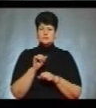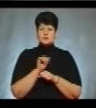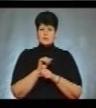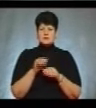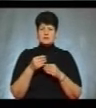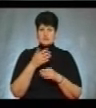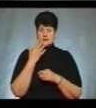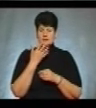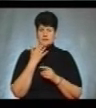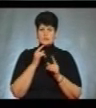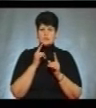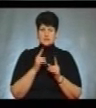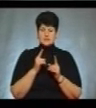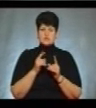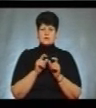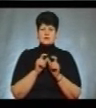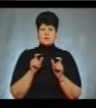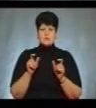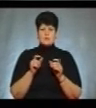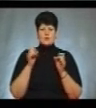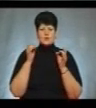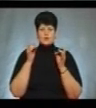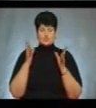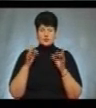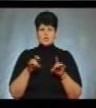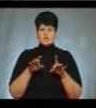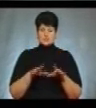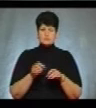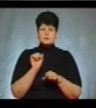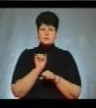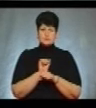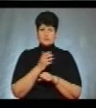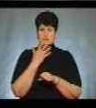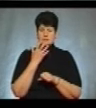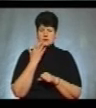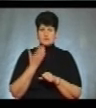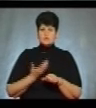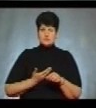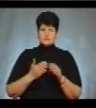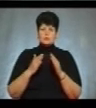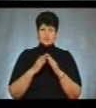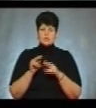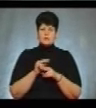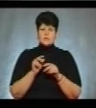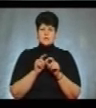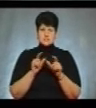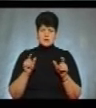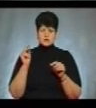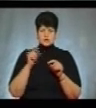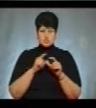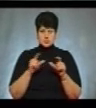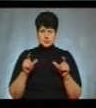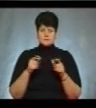подавати тепло лише закладам культури. Рішення про припинення теплопостачання житлових будинків, лікувальних закладів, шкіл та